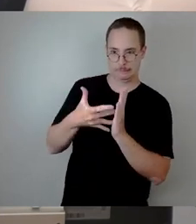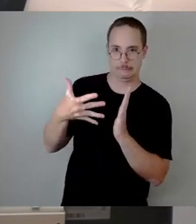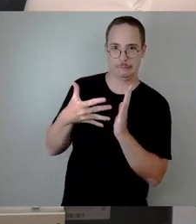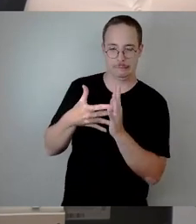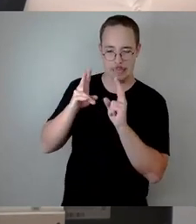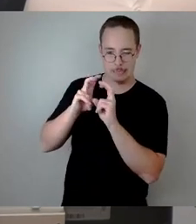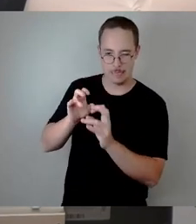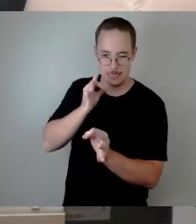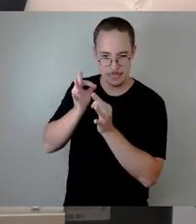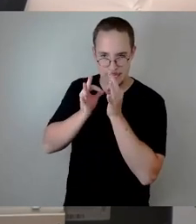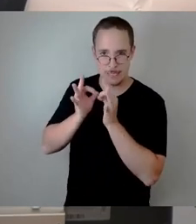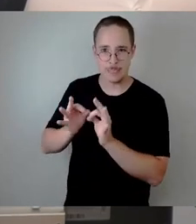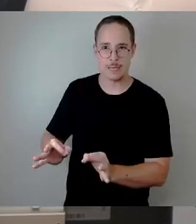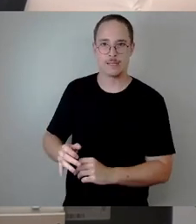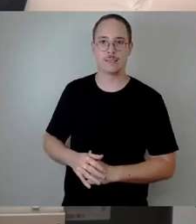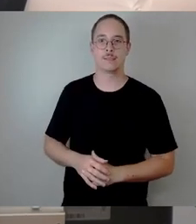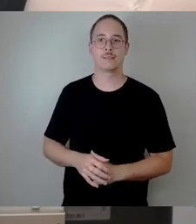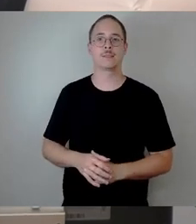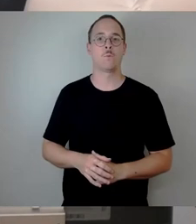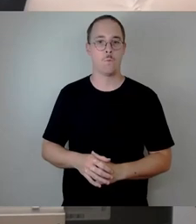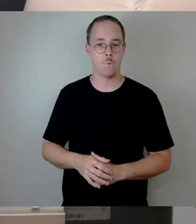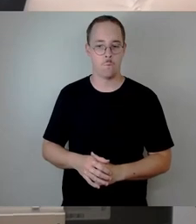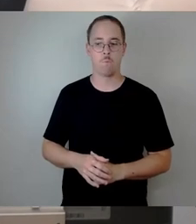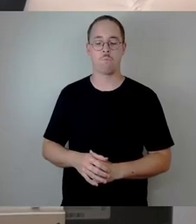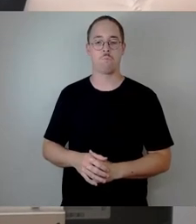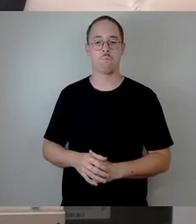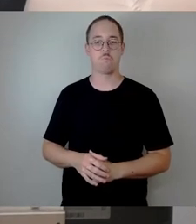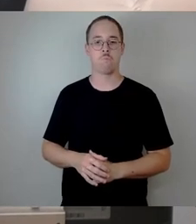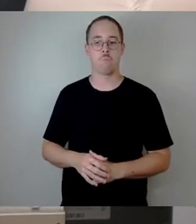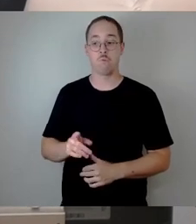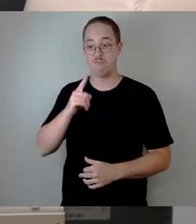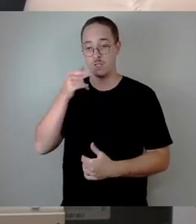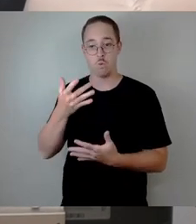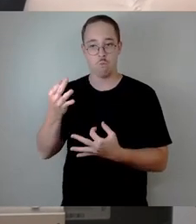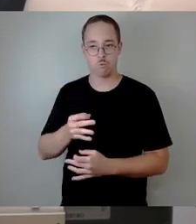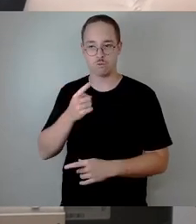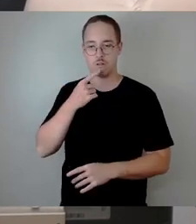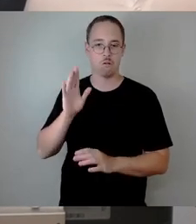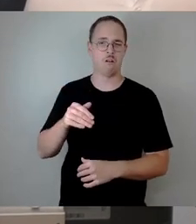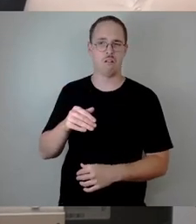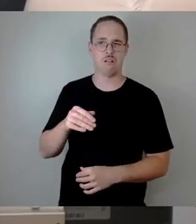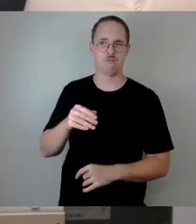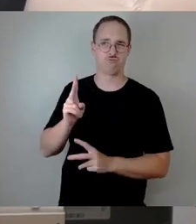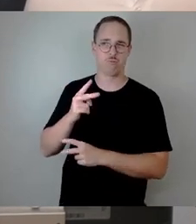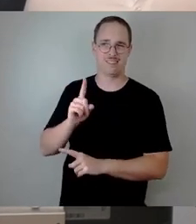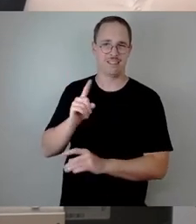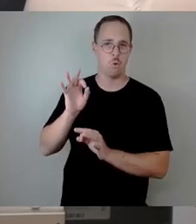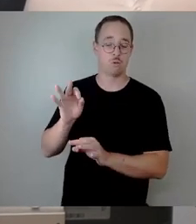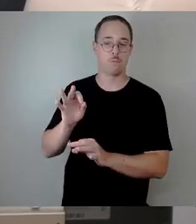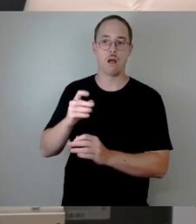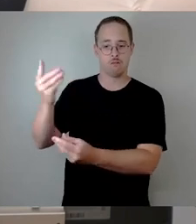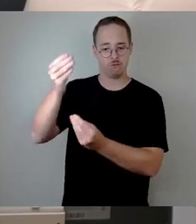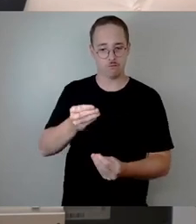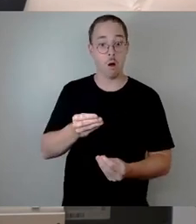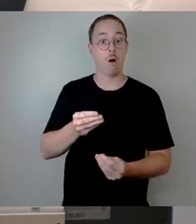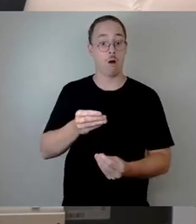Hier hat Herr Hilbert dem Stadtrat allerdings eine vernünftige Lösung vorgeschlagen. Und deshalb unterstützen wir die auch, Herr Hilbert.